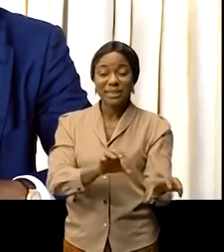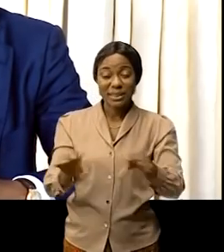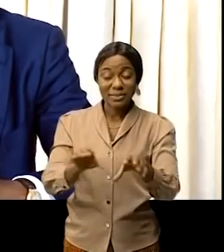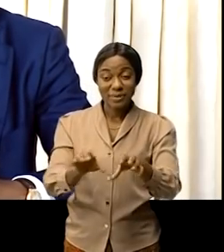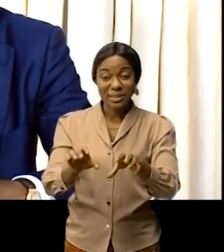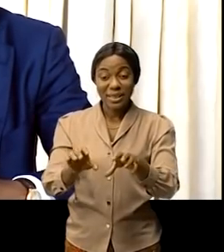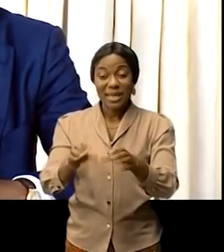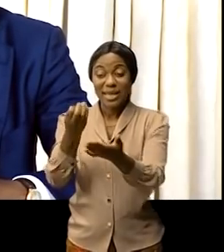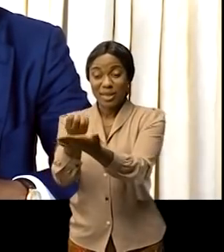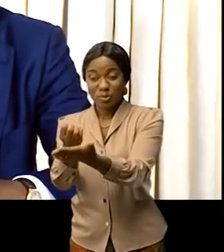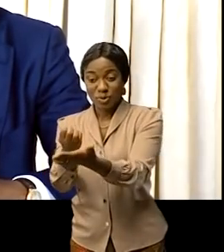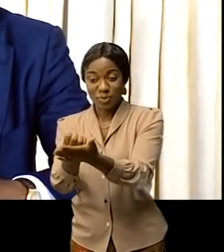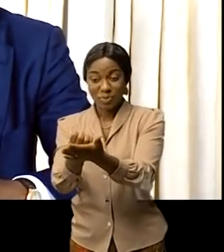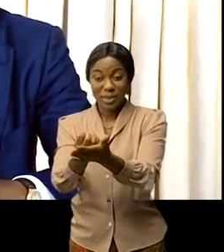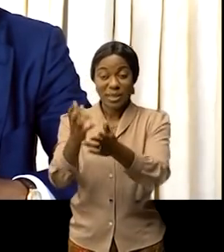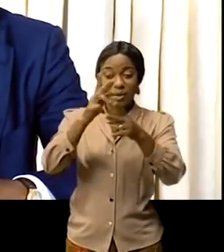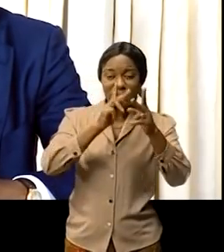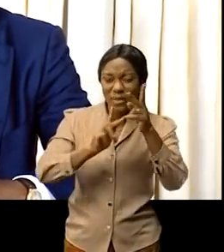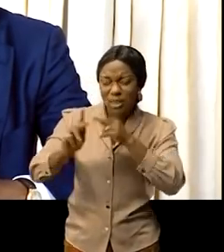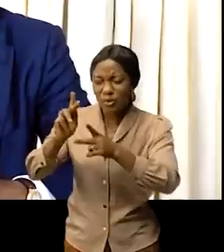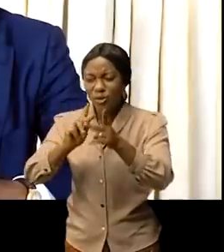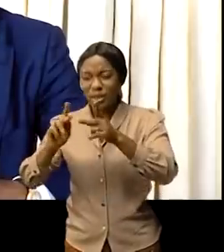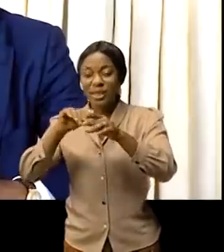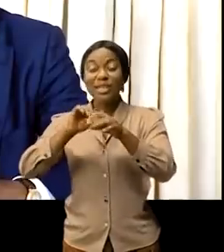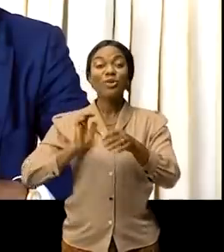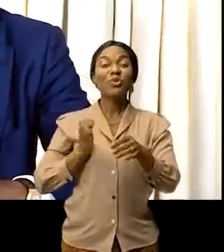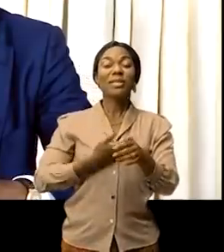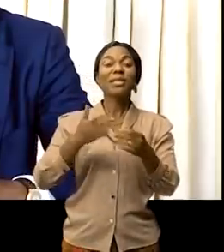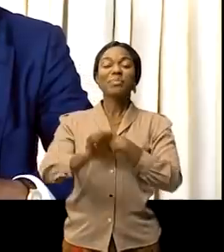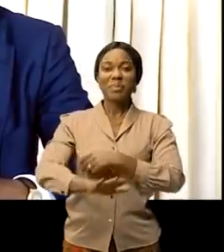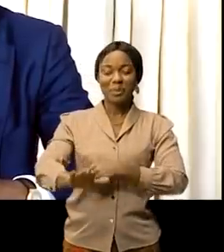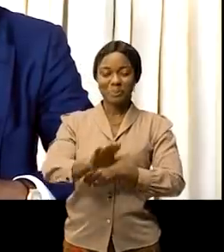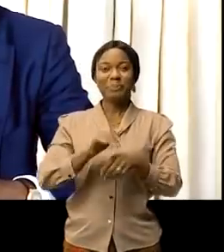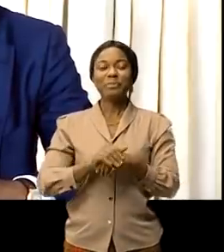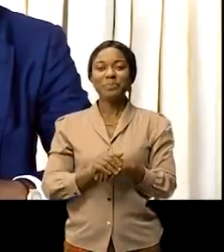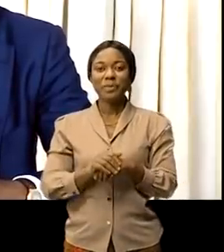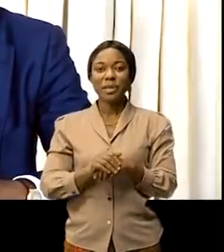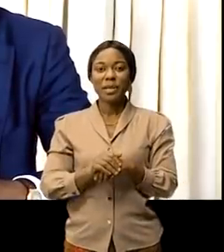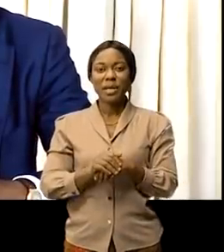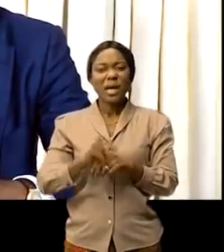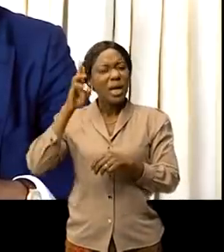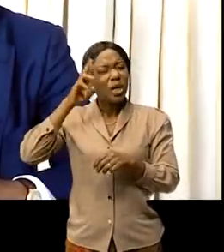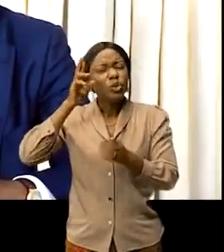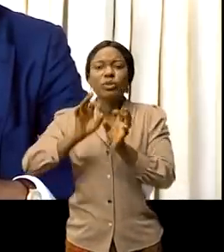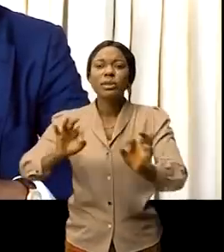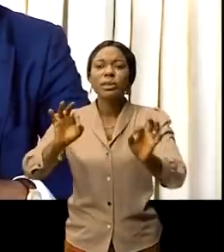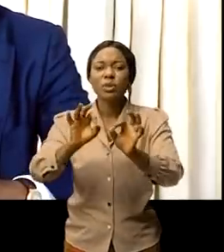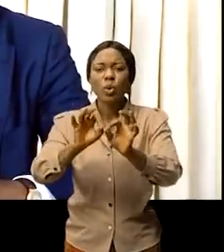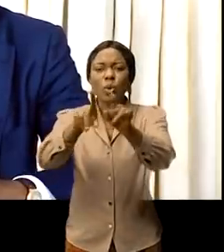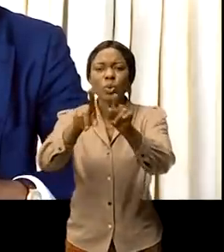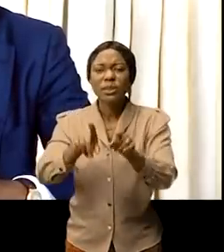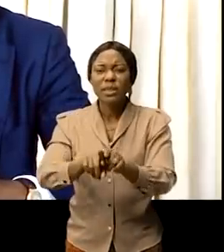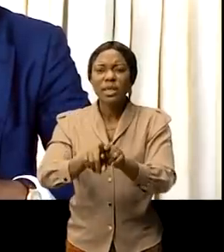économiques et touristiques de notre pays. Aucune raison, aussi